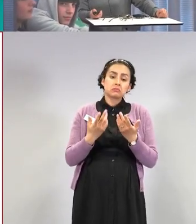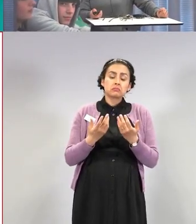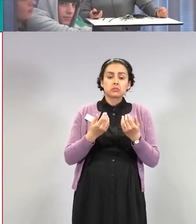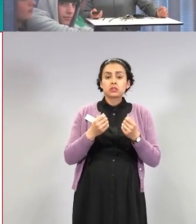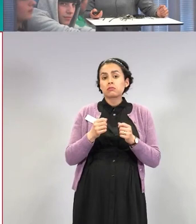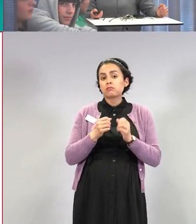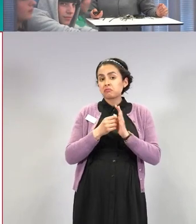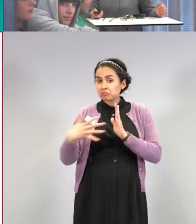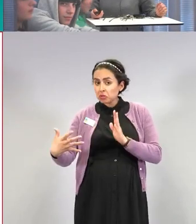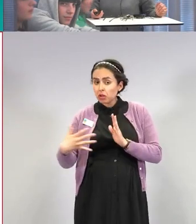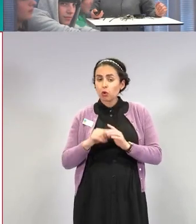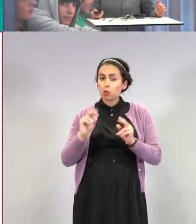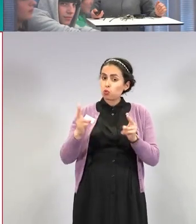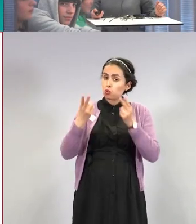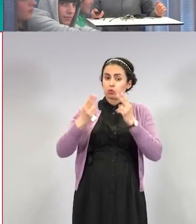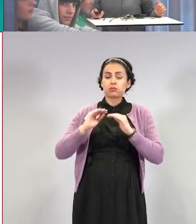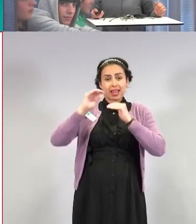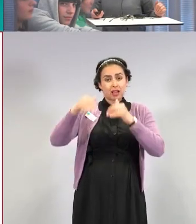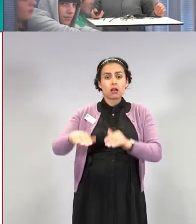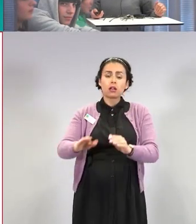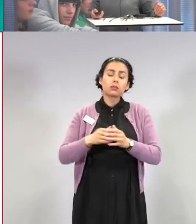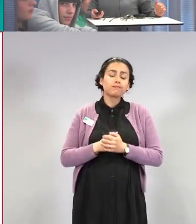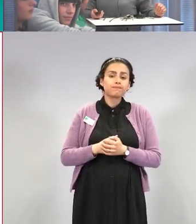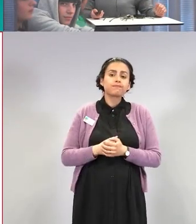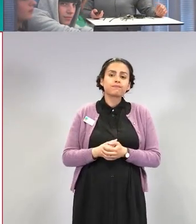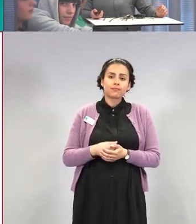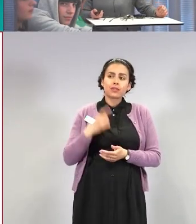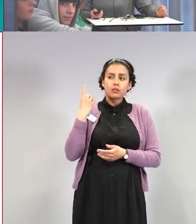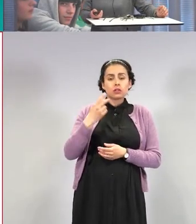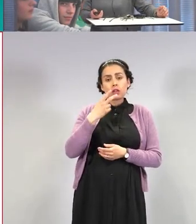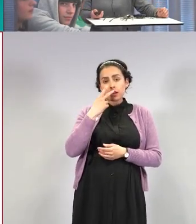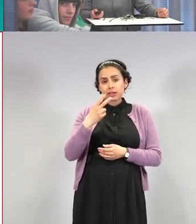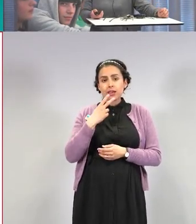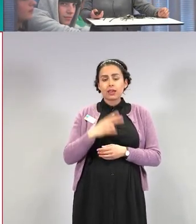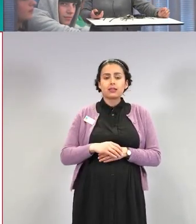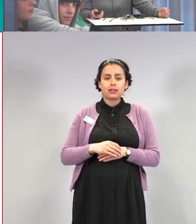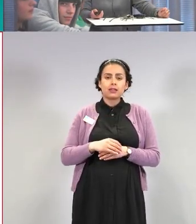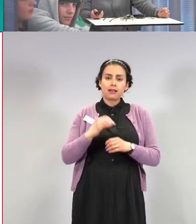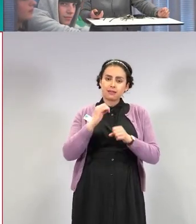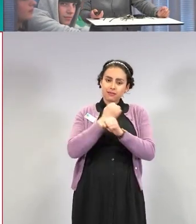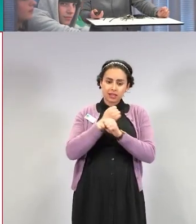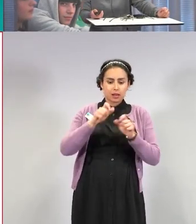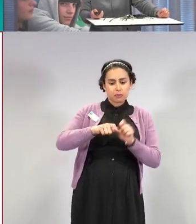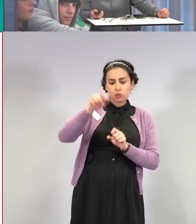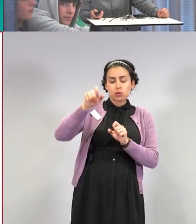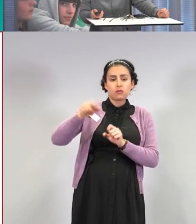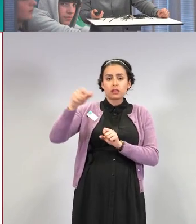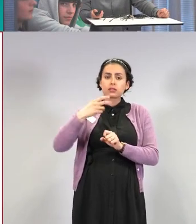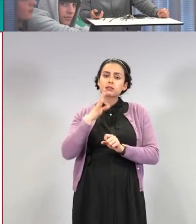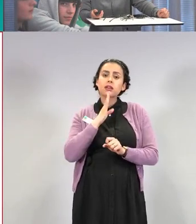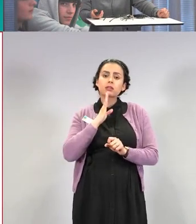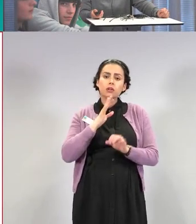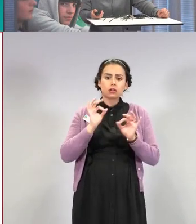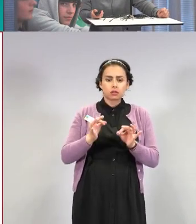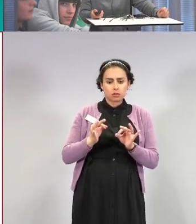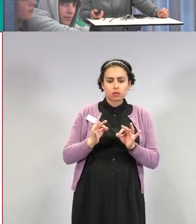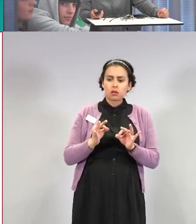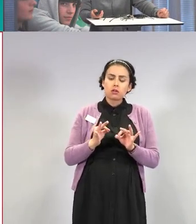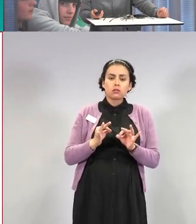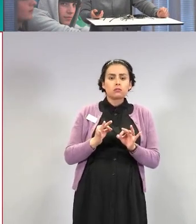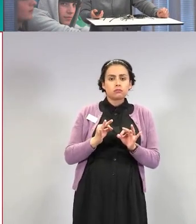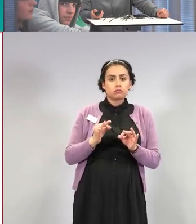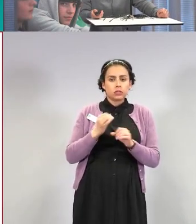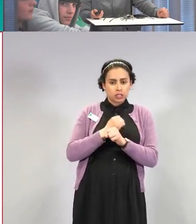Tässä on rokotuskattavuus ikäryhmittäin. Nämä vihreät pylväät kuvaavat sitä, kuinka paljon kustakin ikäryhmästä on saaneet